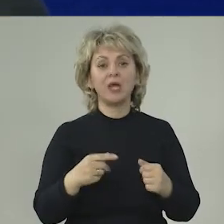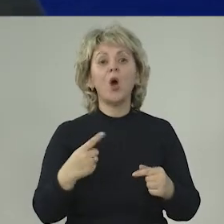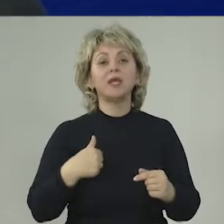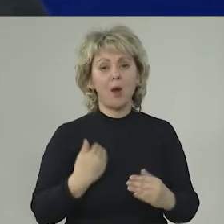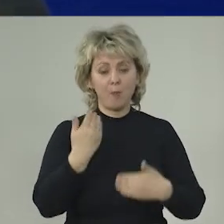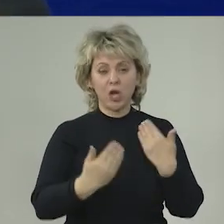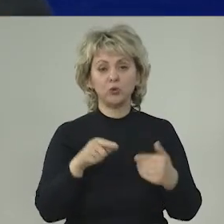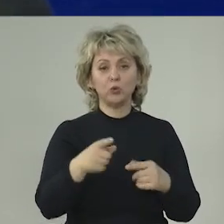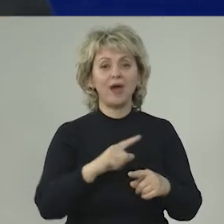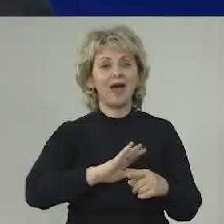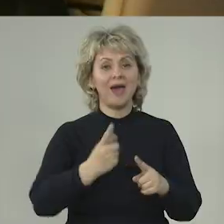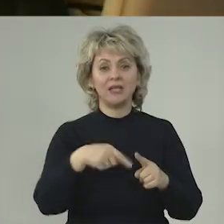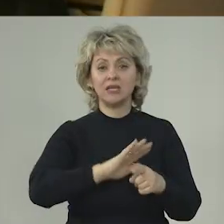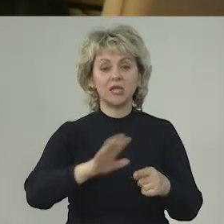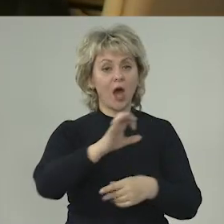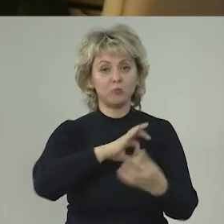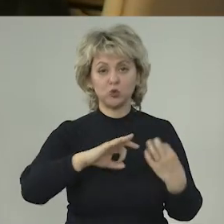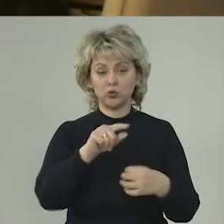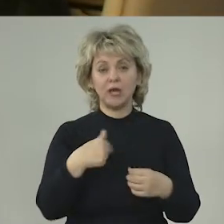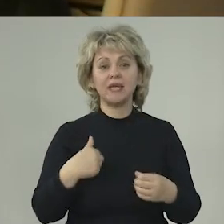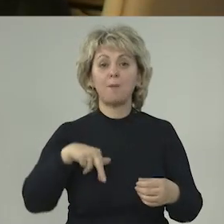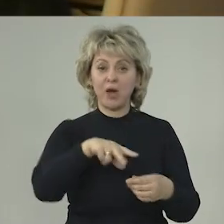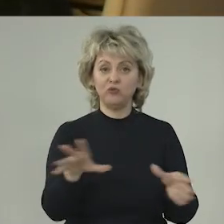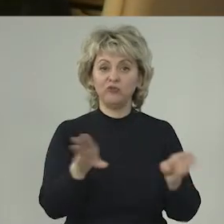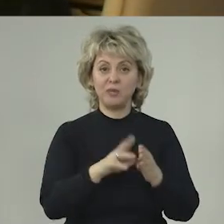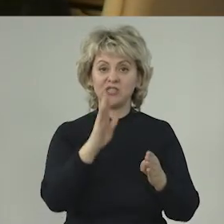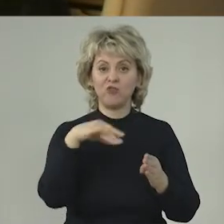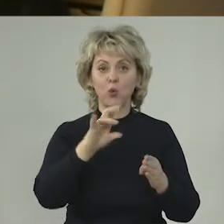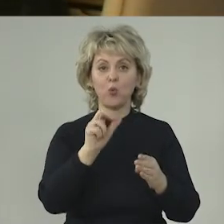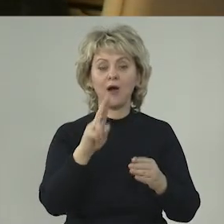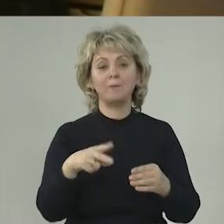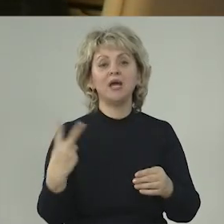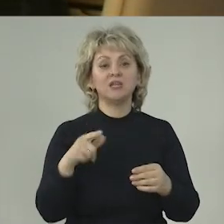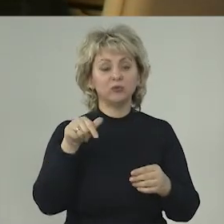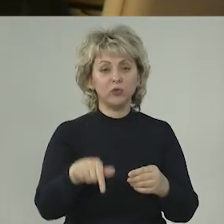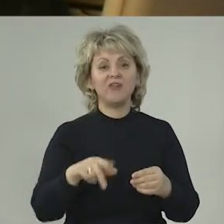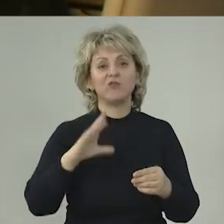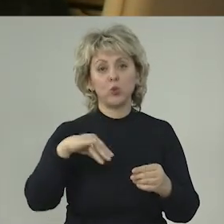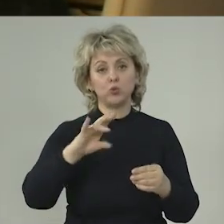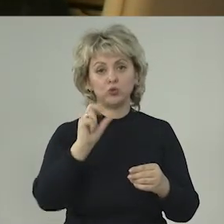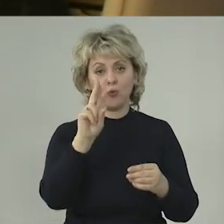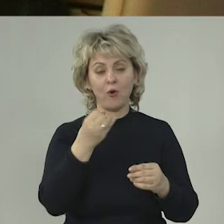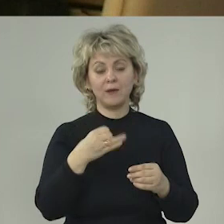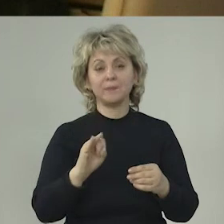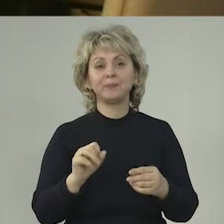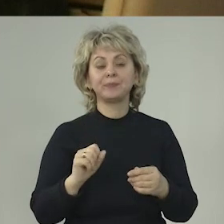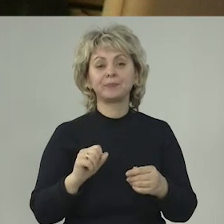Ну пойду. Это не обсуждается. И пойду с внуками, кстати. Наверное, с внуком и с внучкой.